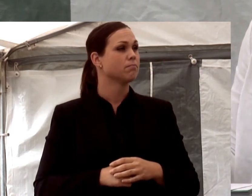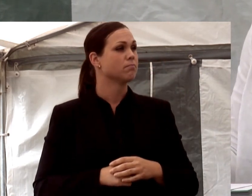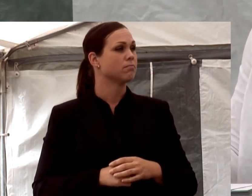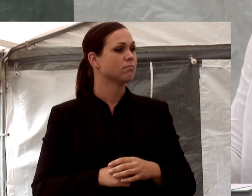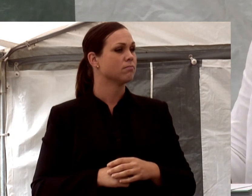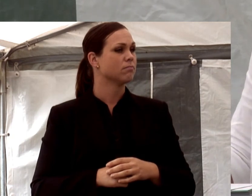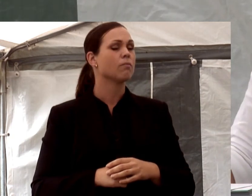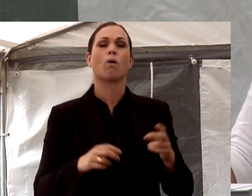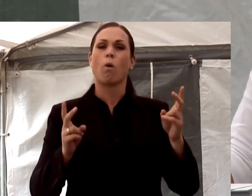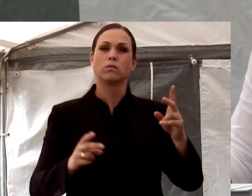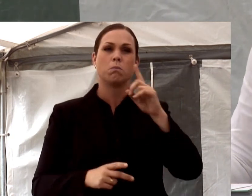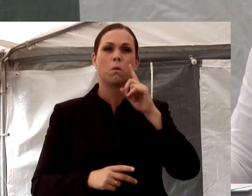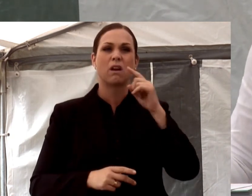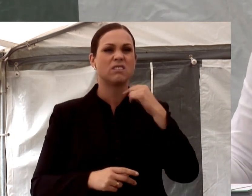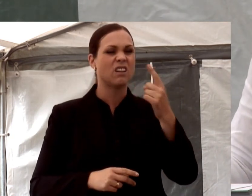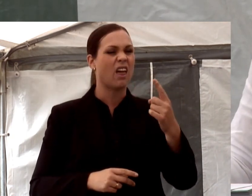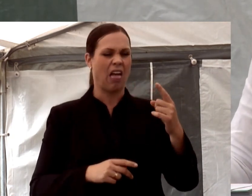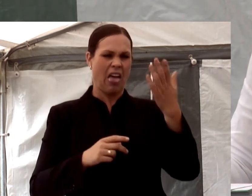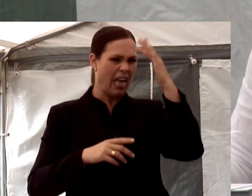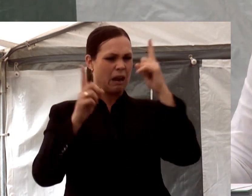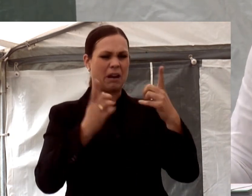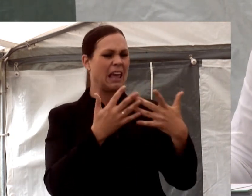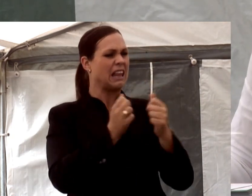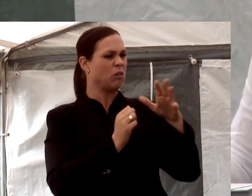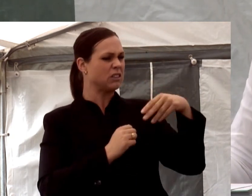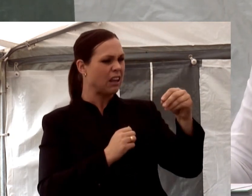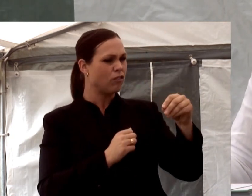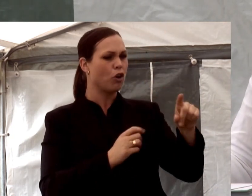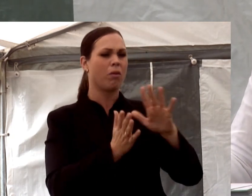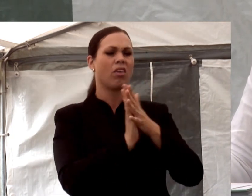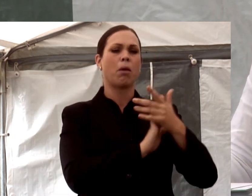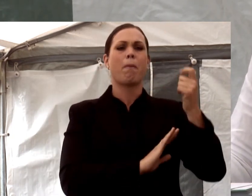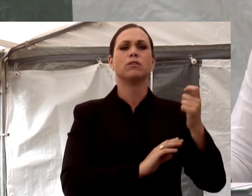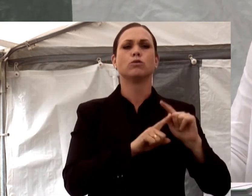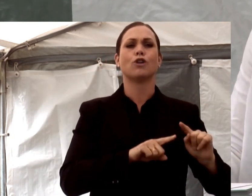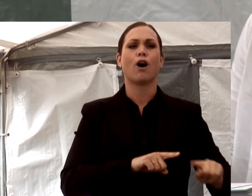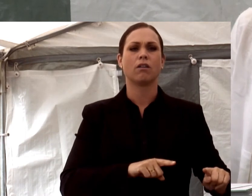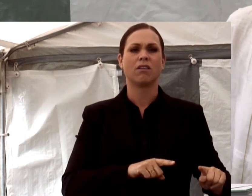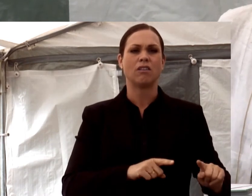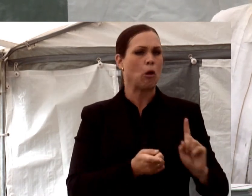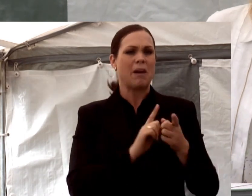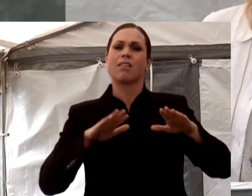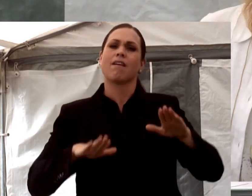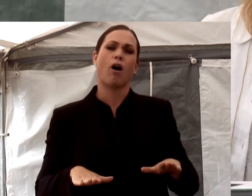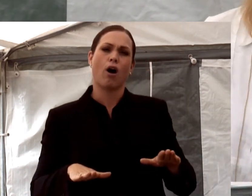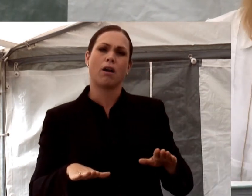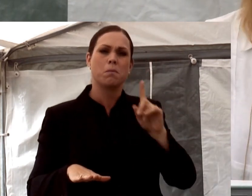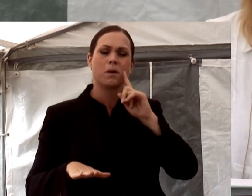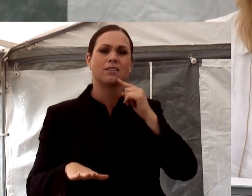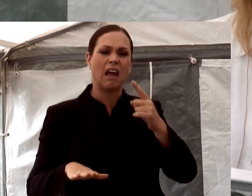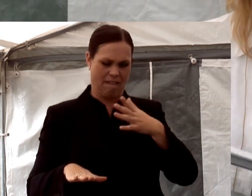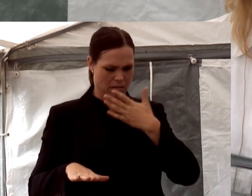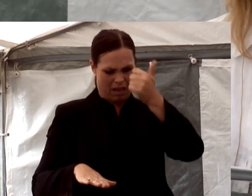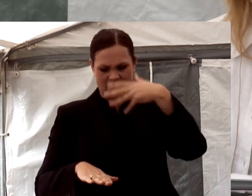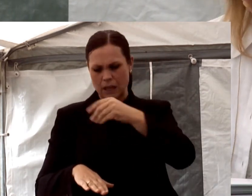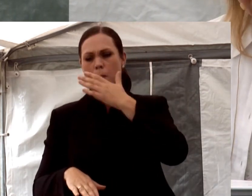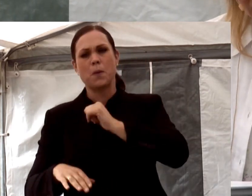Och man brukar säga också att det är ingenting att satsa på. För de ska ju snart gå i pension. Och de stannar inte. Vi vill hellre satsa på